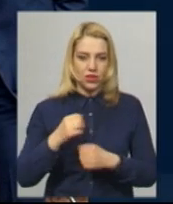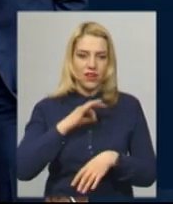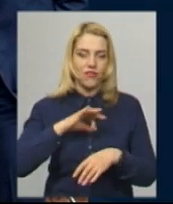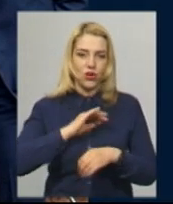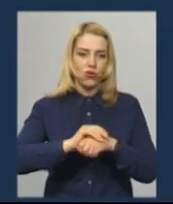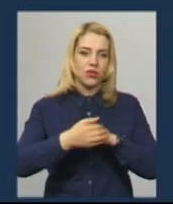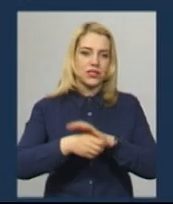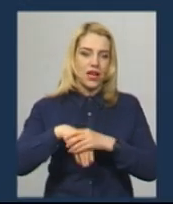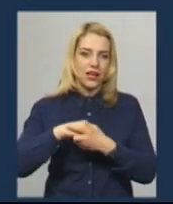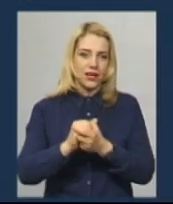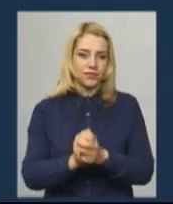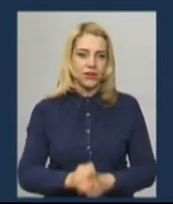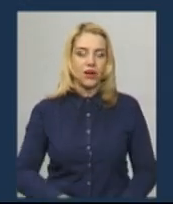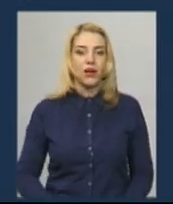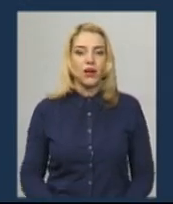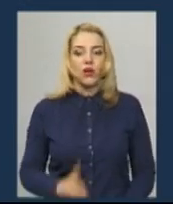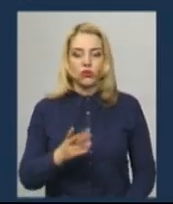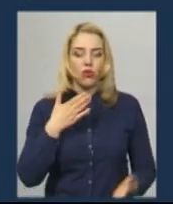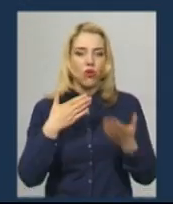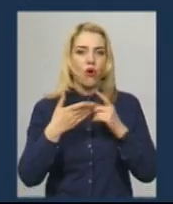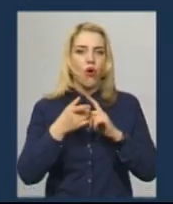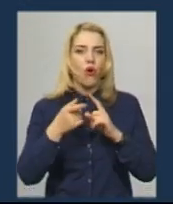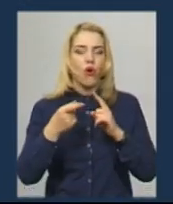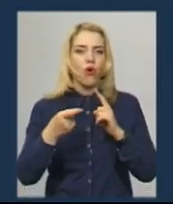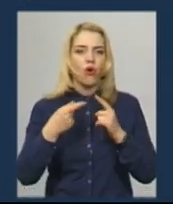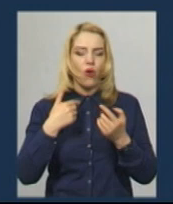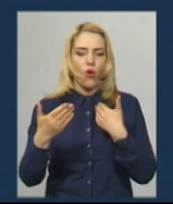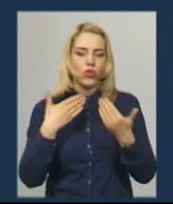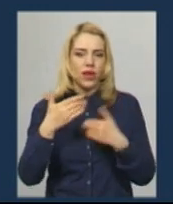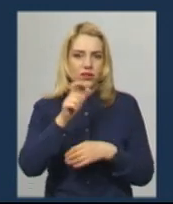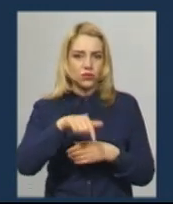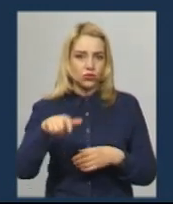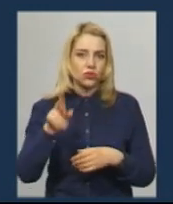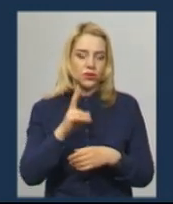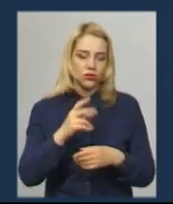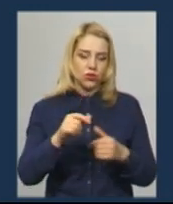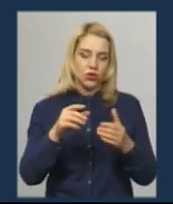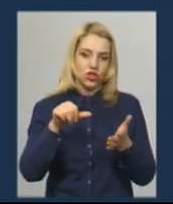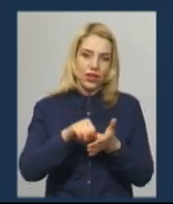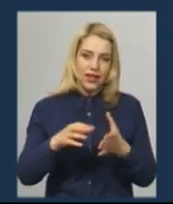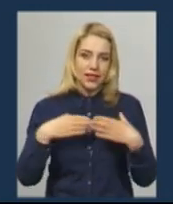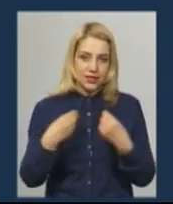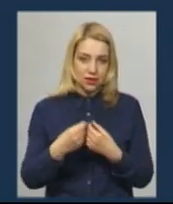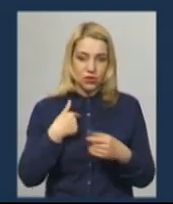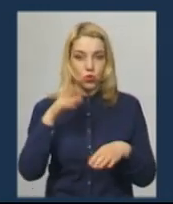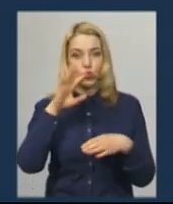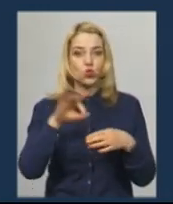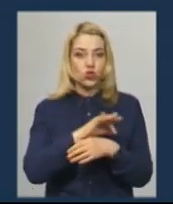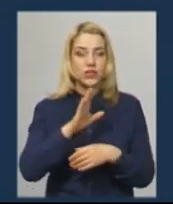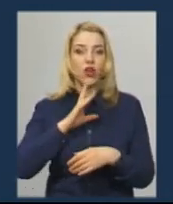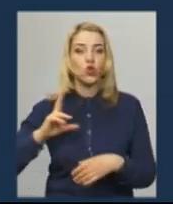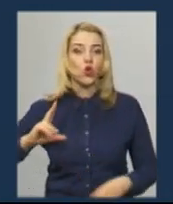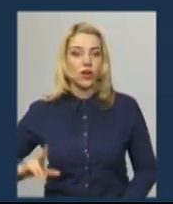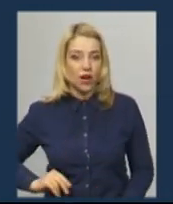і засобів захисту. Контактні особи, в першу чергу, це члени моєї сім'ї, дружина та донька, які безпосередньо зі